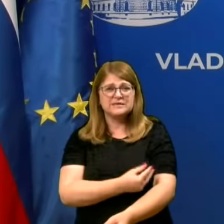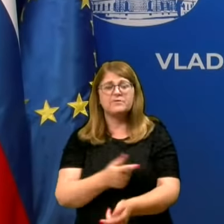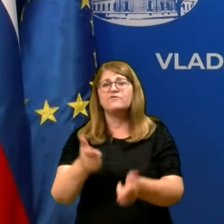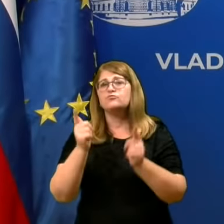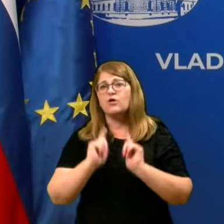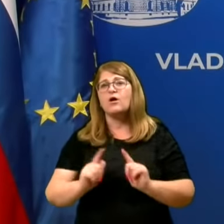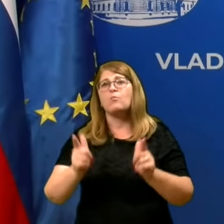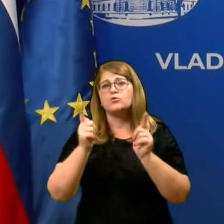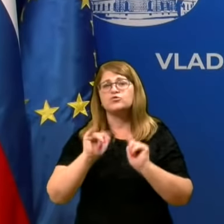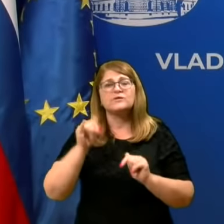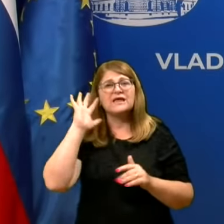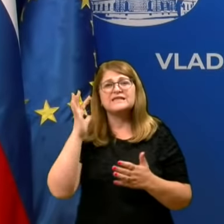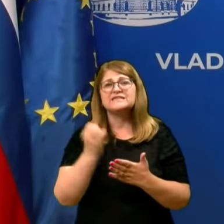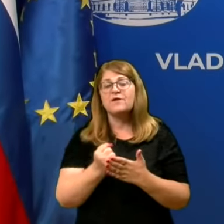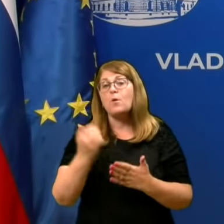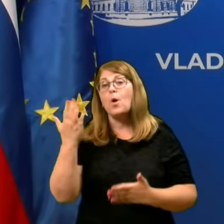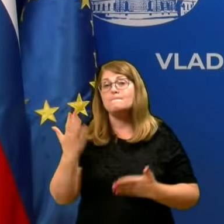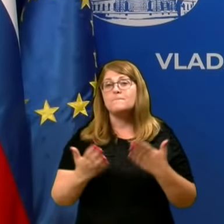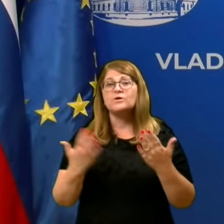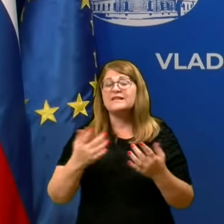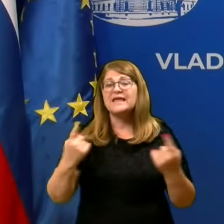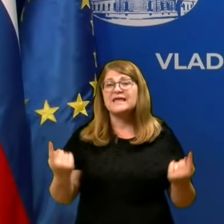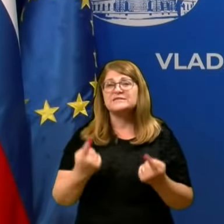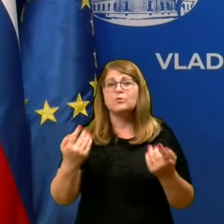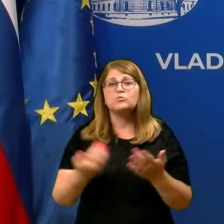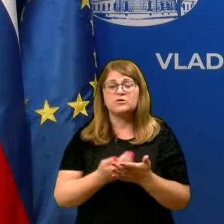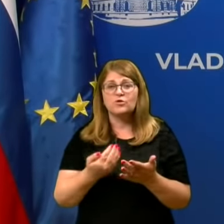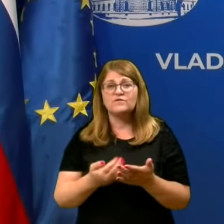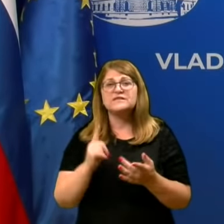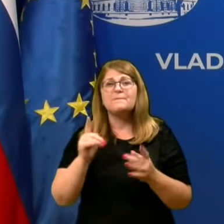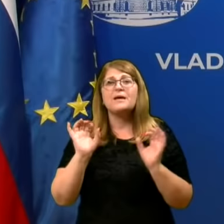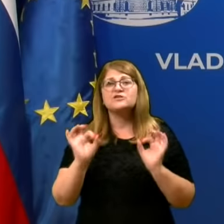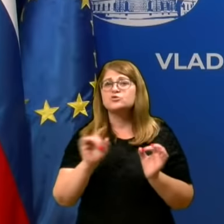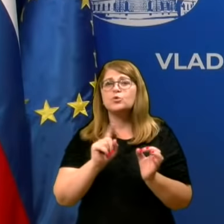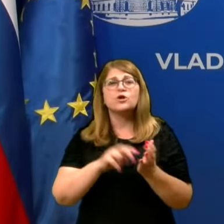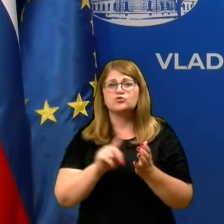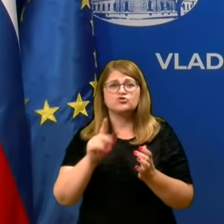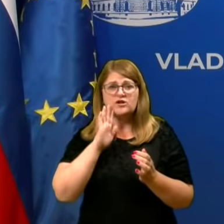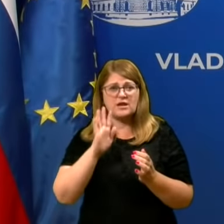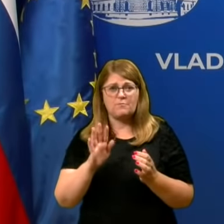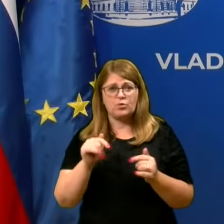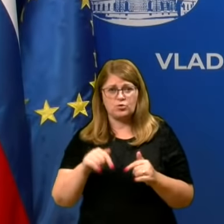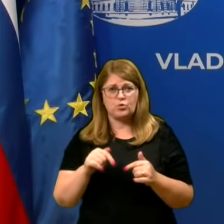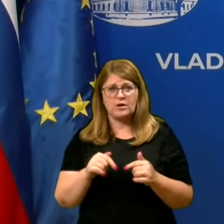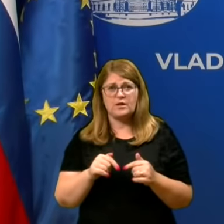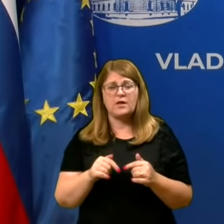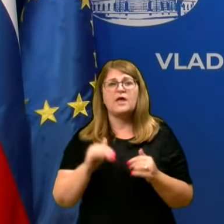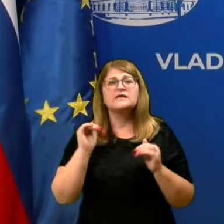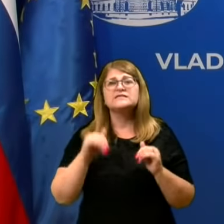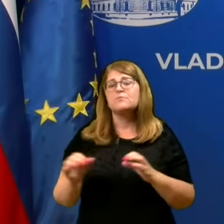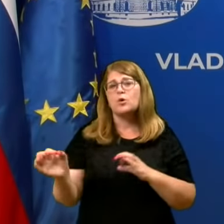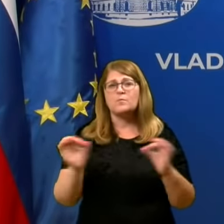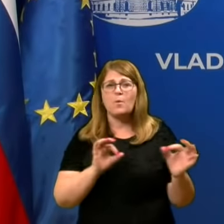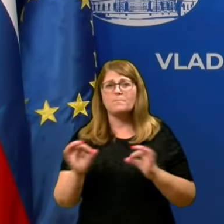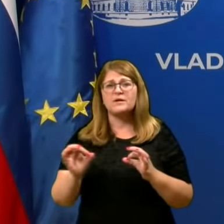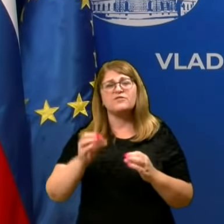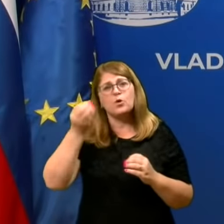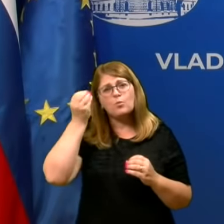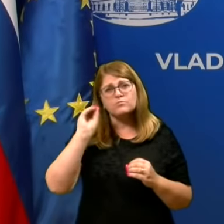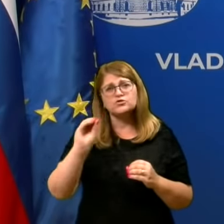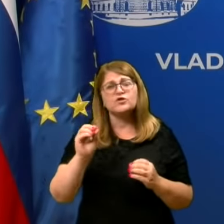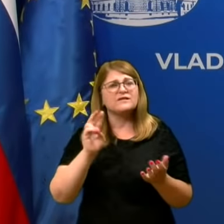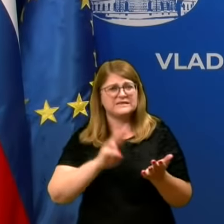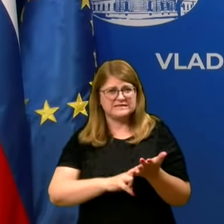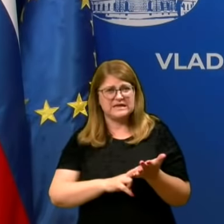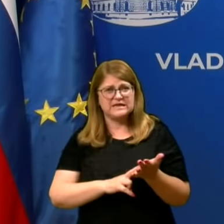čakamo, da izvemo morda neke spodbudne novice, ampak sigurno še ne bo v nekaj mesecih tukaj in moramo se pripraviti, opoštevati